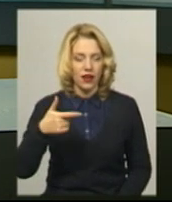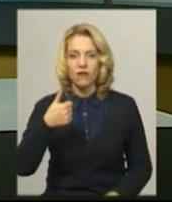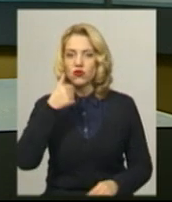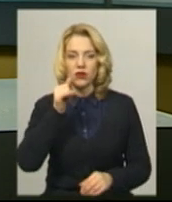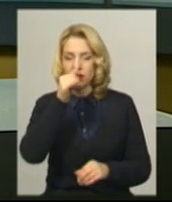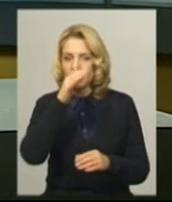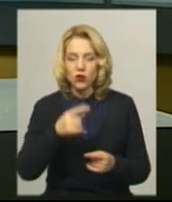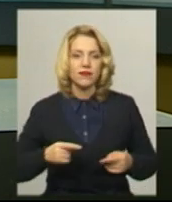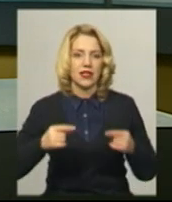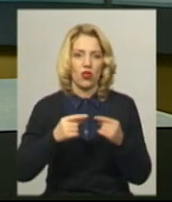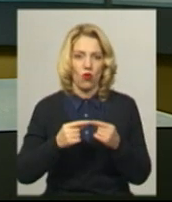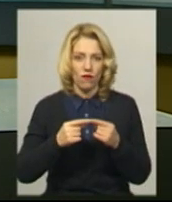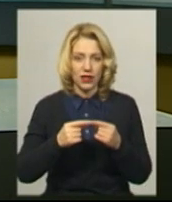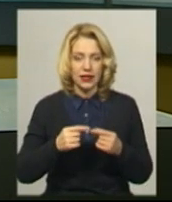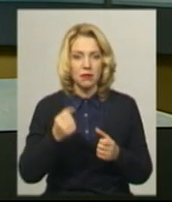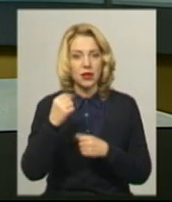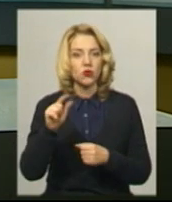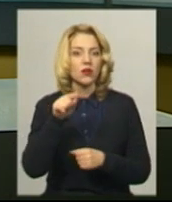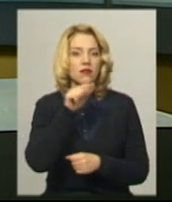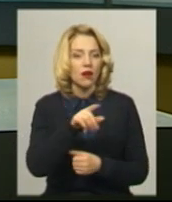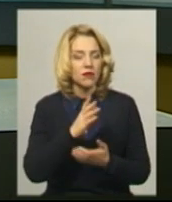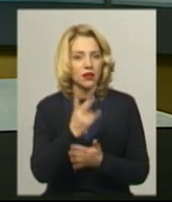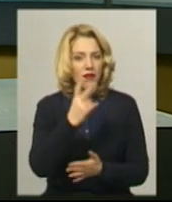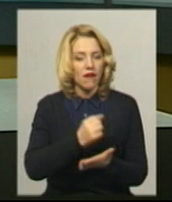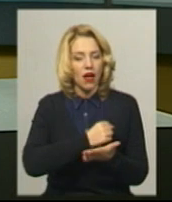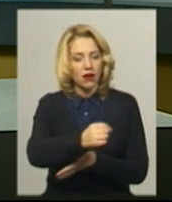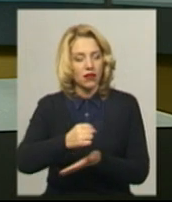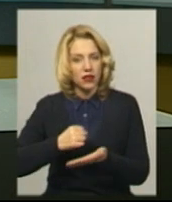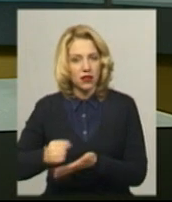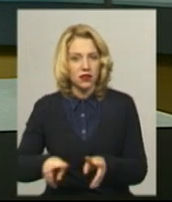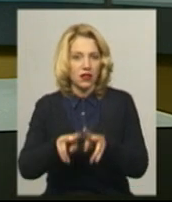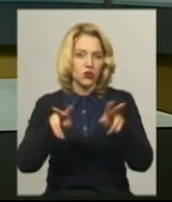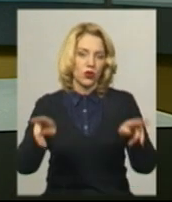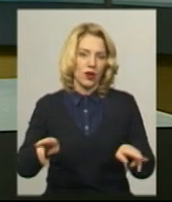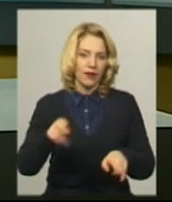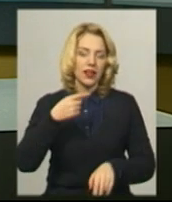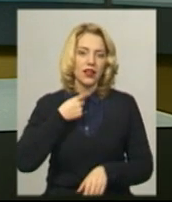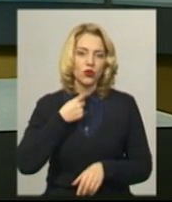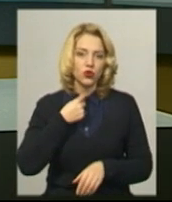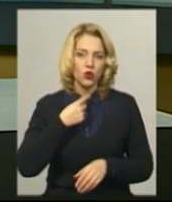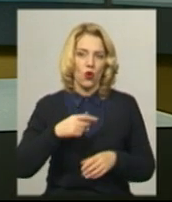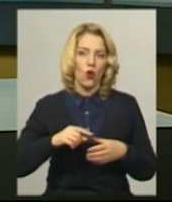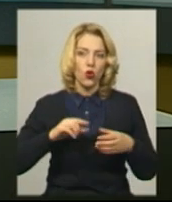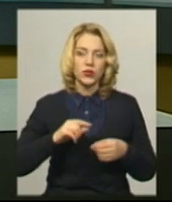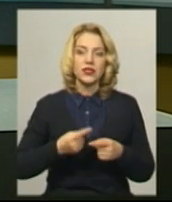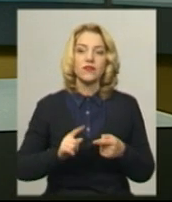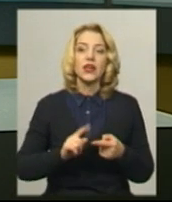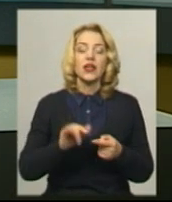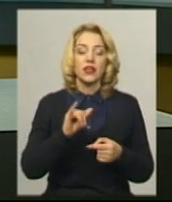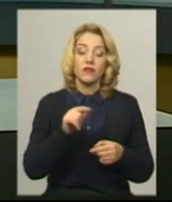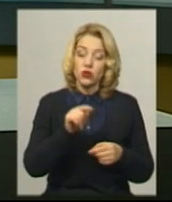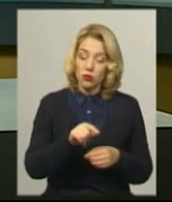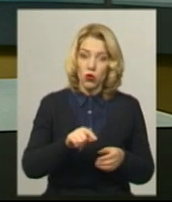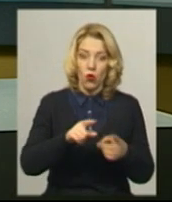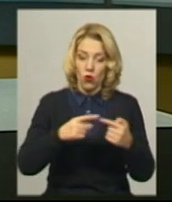встановити переможця, оскільки там два кандидати у депутати набрали однакову кількість голосів. За словами Діни Бенковської, у цьому